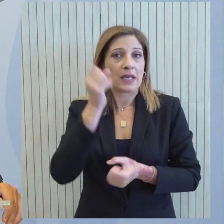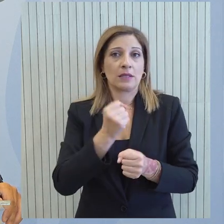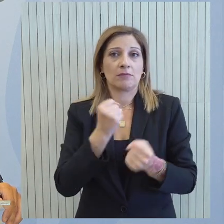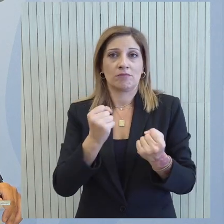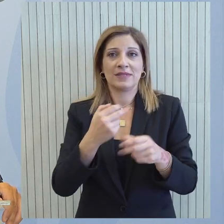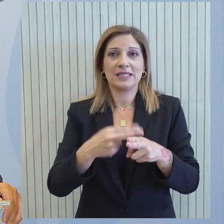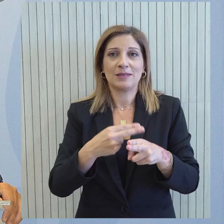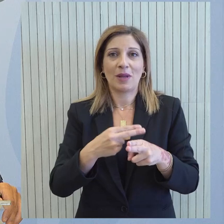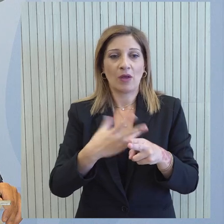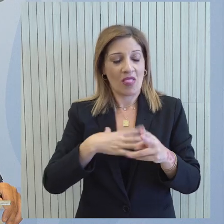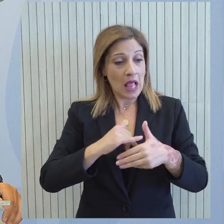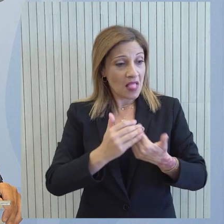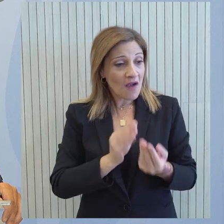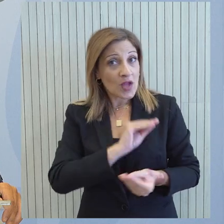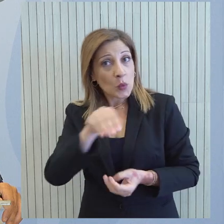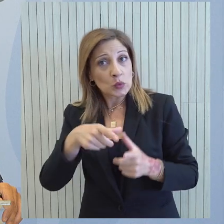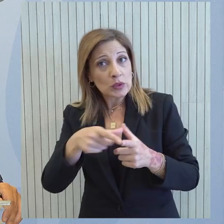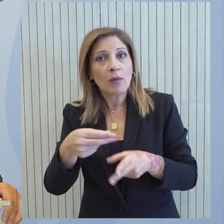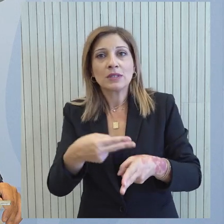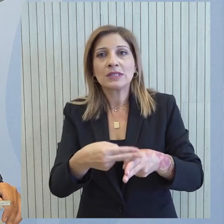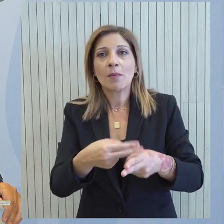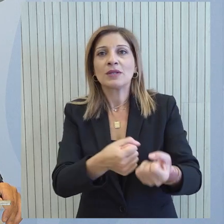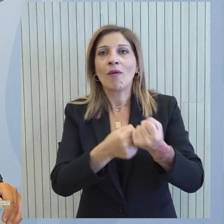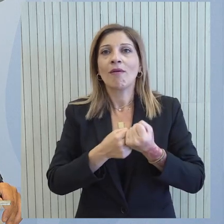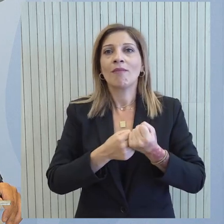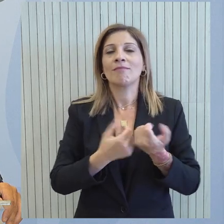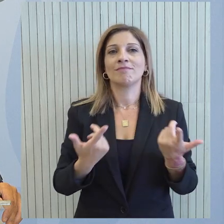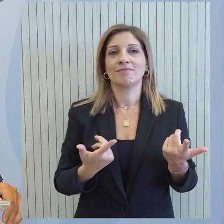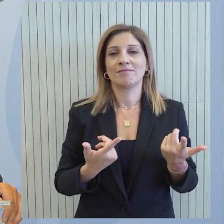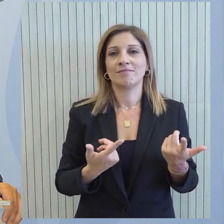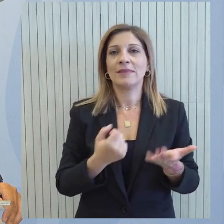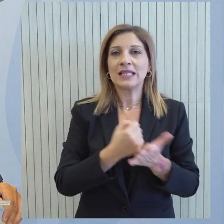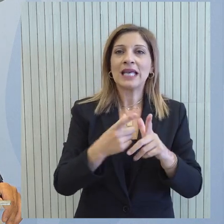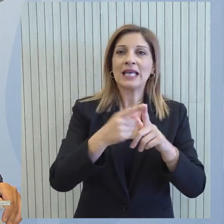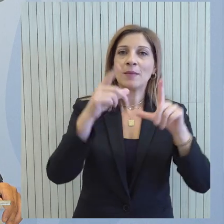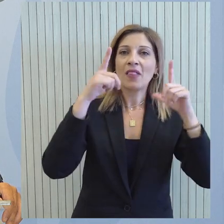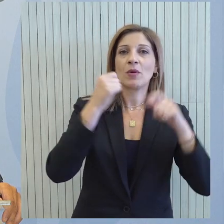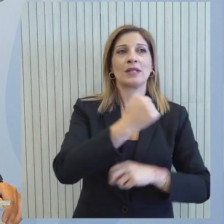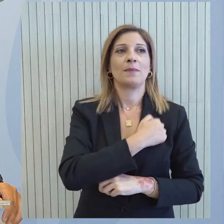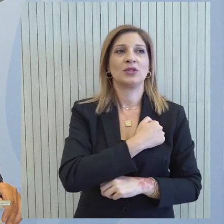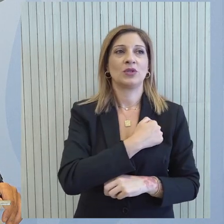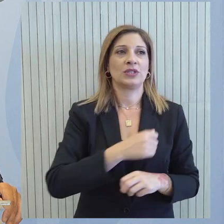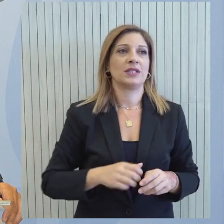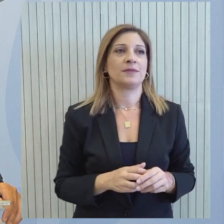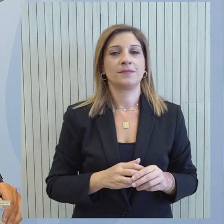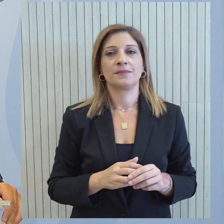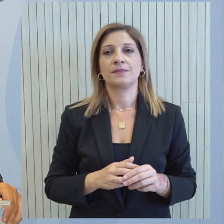χώρα όπως είναι οι ΗΠΑ το να εκφράζει την στήριξή της είναι ψήφος εμπιστοσύνης και στην ίδια την Κυπριακή Δημοκρατία